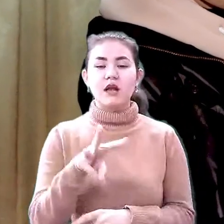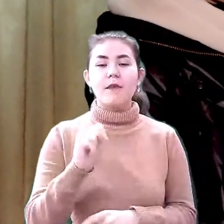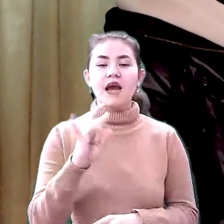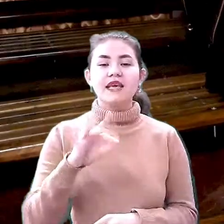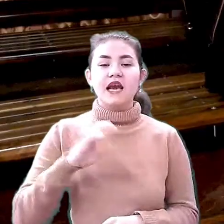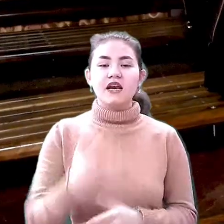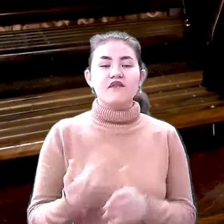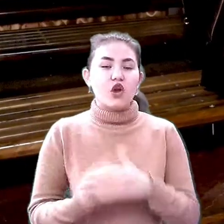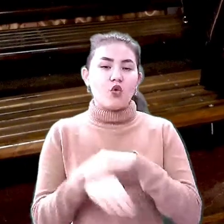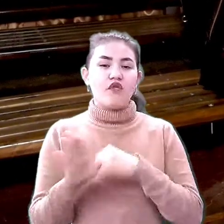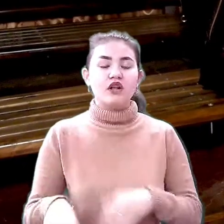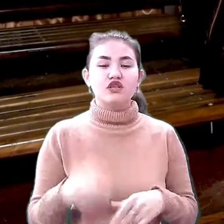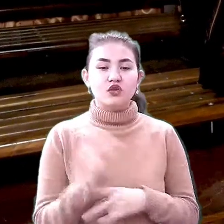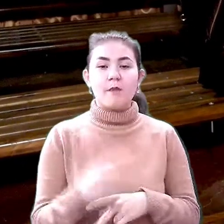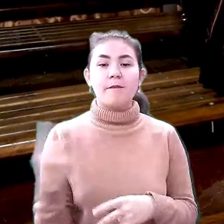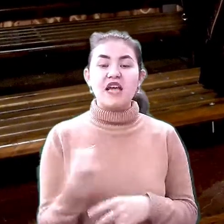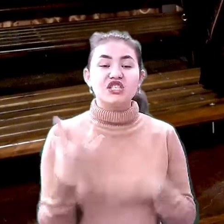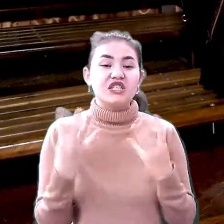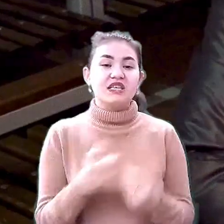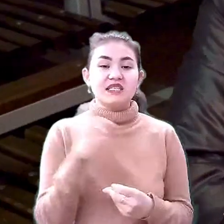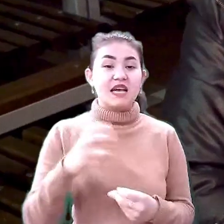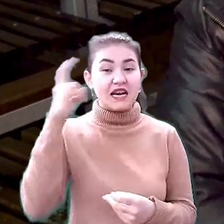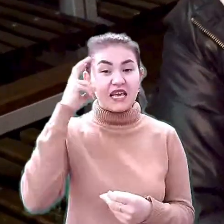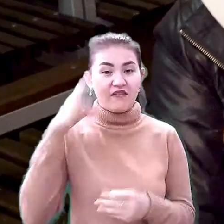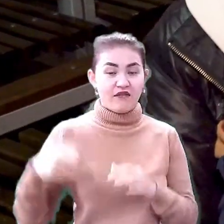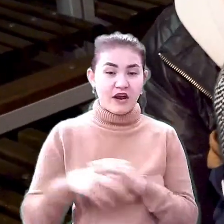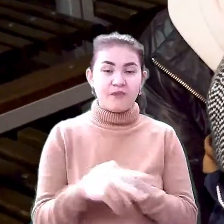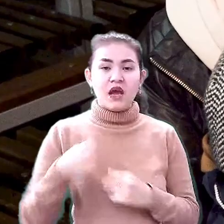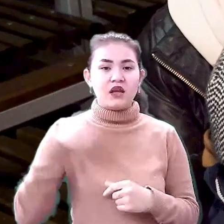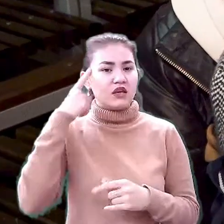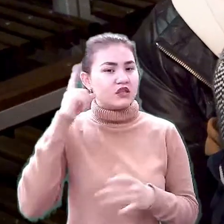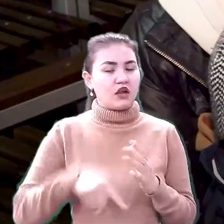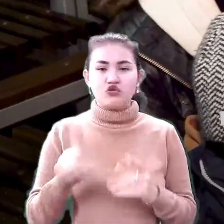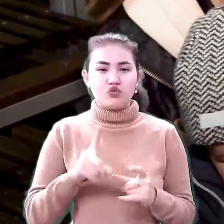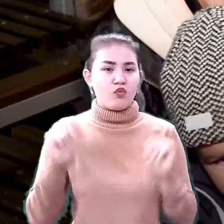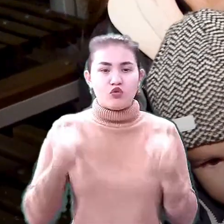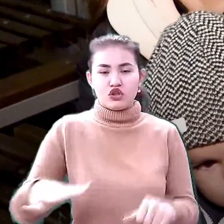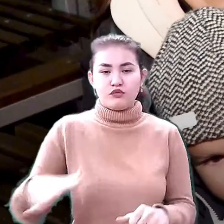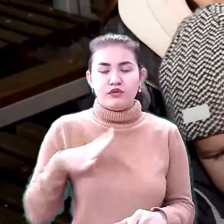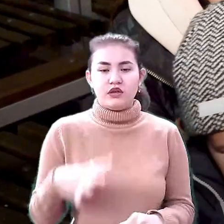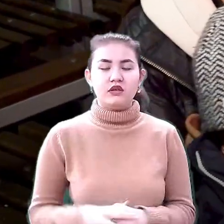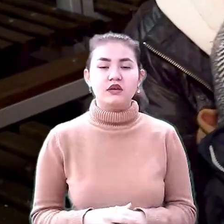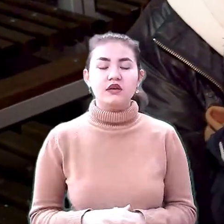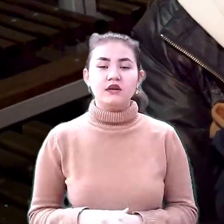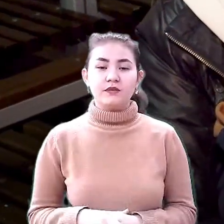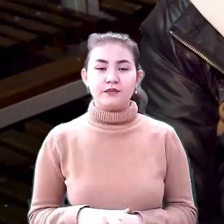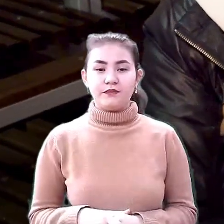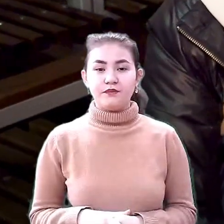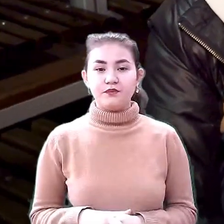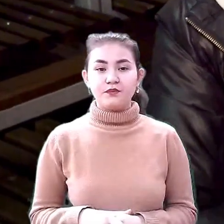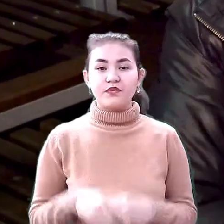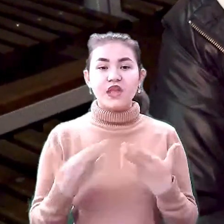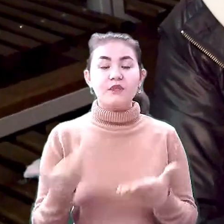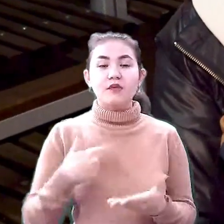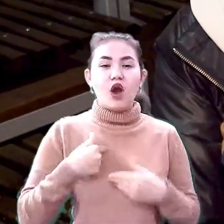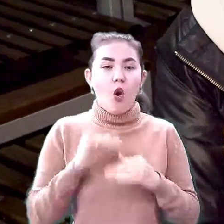Каже, евакуювалася сюди перші дні з Києва. Я не очікувала, що так може бути. Я не очікувала, що так може бути. Там, де ми